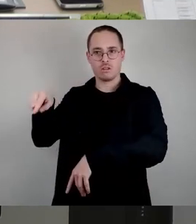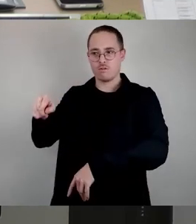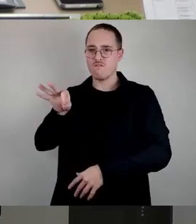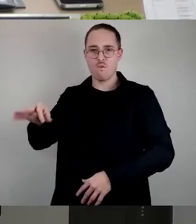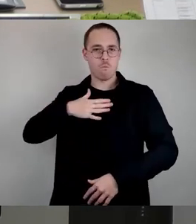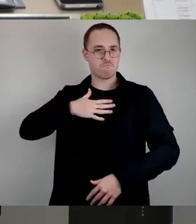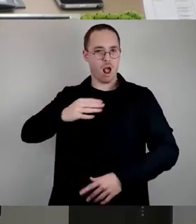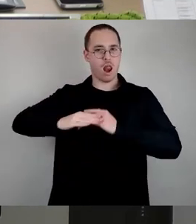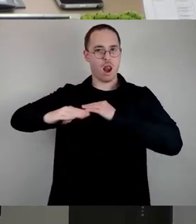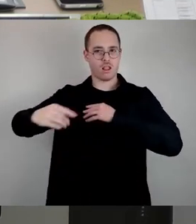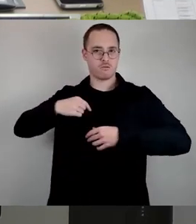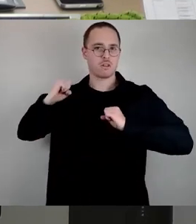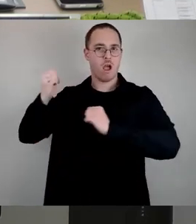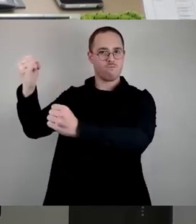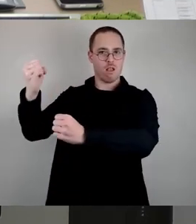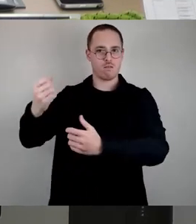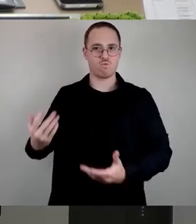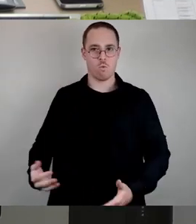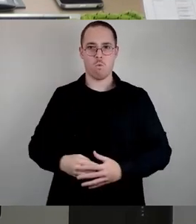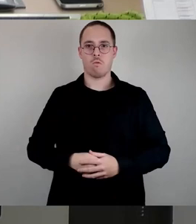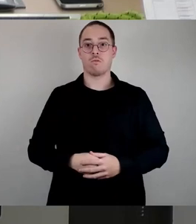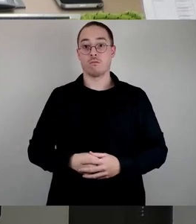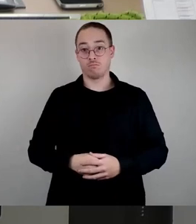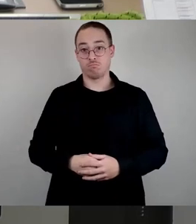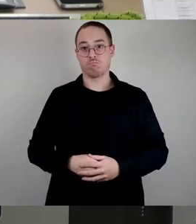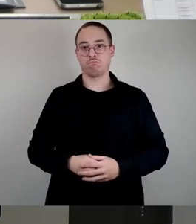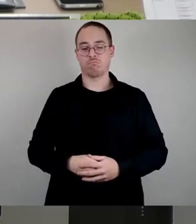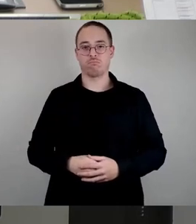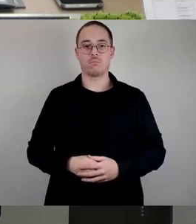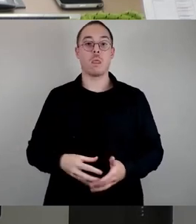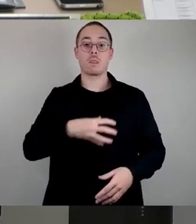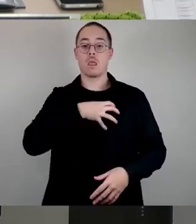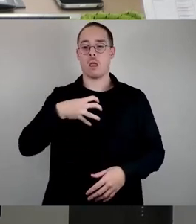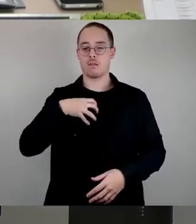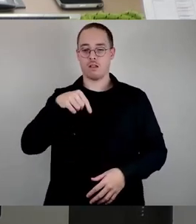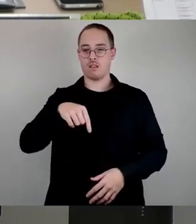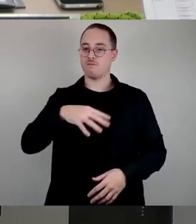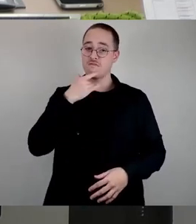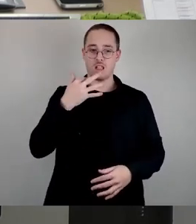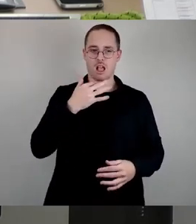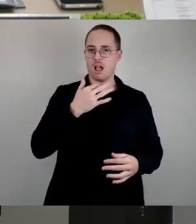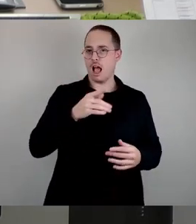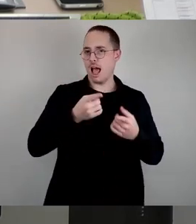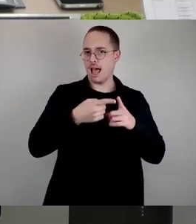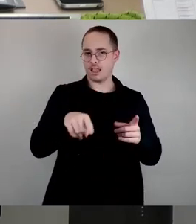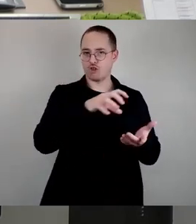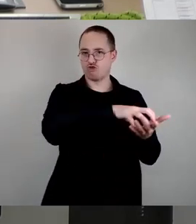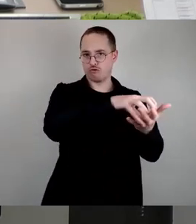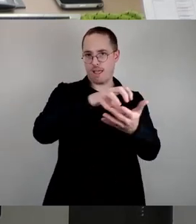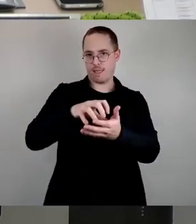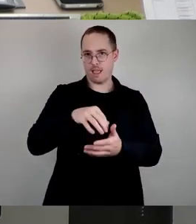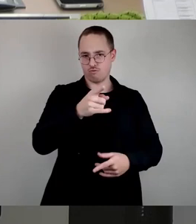Dresden hat sich im Vergleich zu vielen anderen deutschen Städten und insbesondere zu anderen Städten in Sachsen gut gehalten.